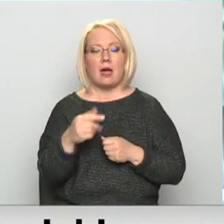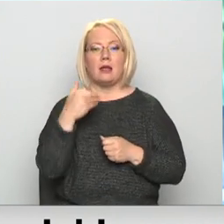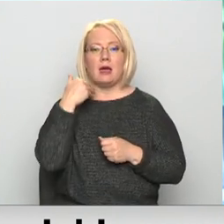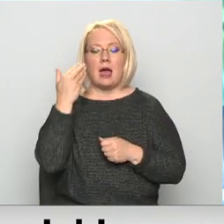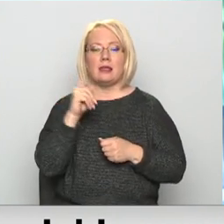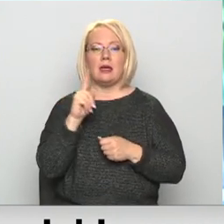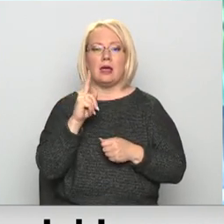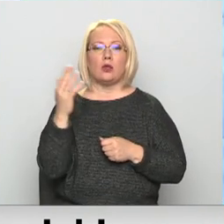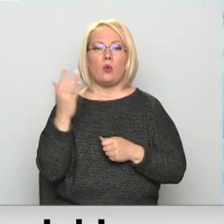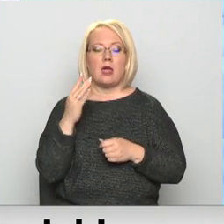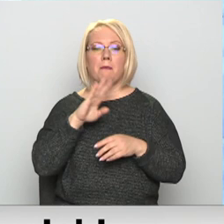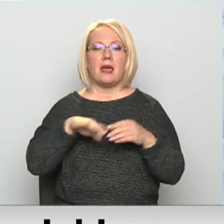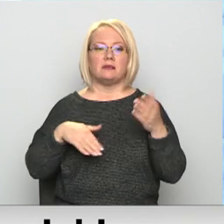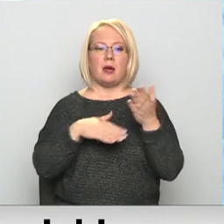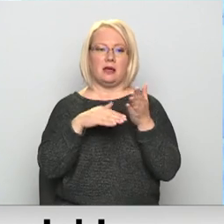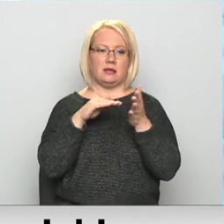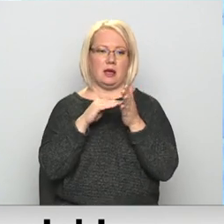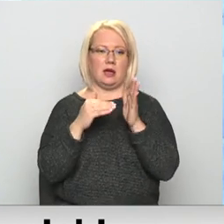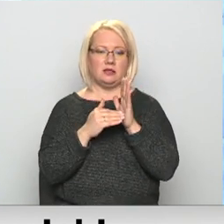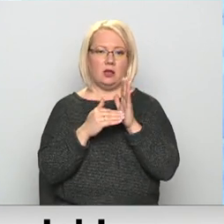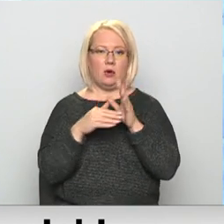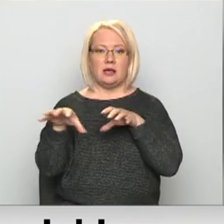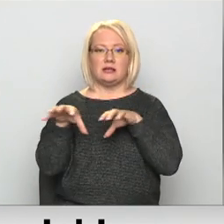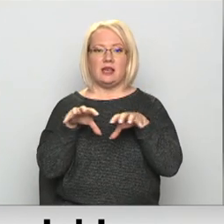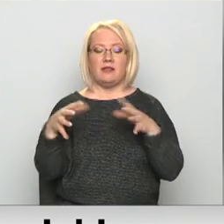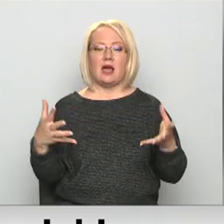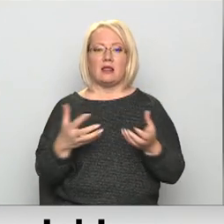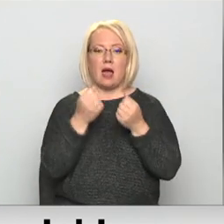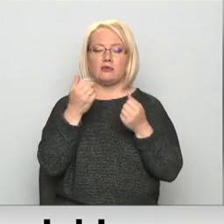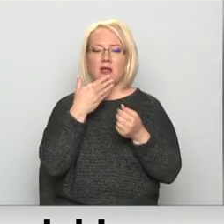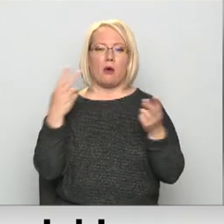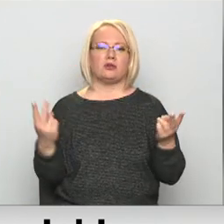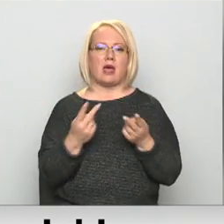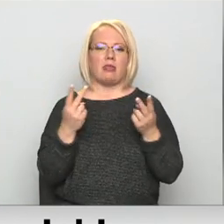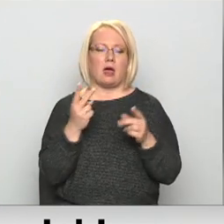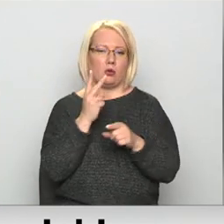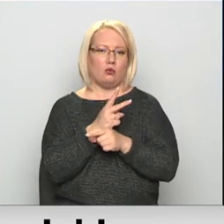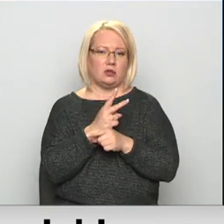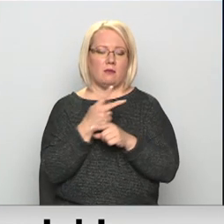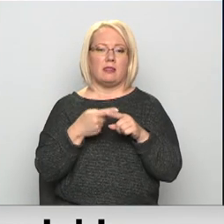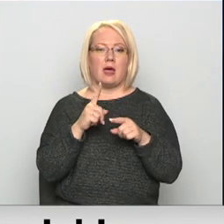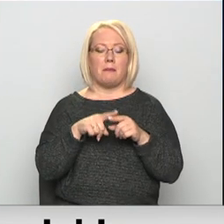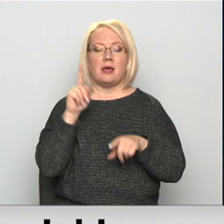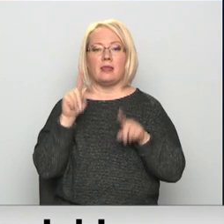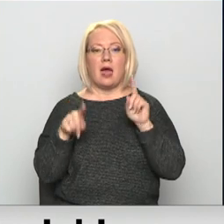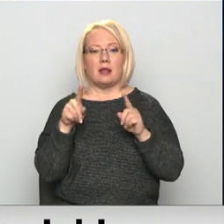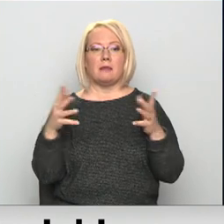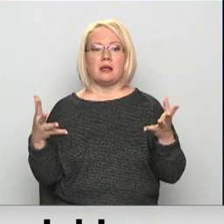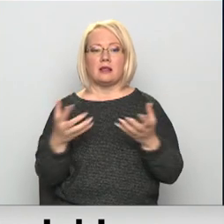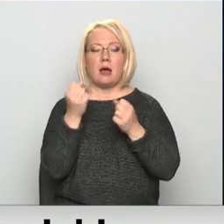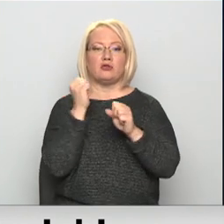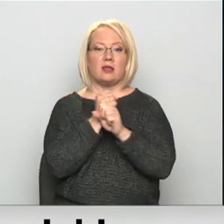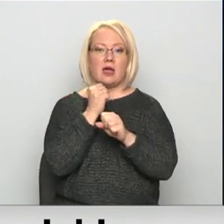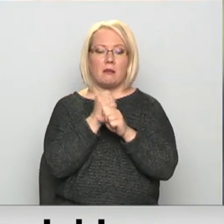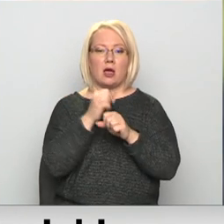bezpalīdzīgā situācijā. Dzīvnieku glābšana nav standārta operācija, tāpēc nereti pēc glābšanas darbiem,